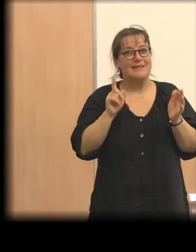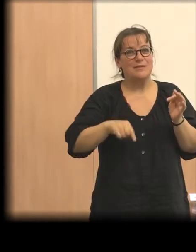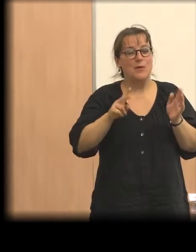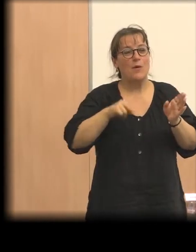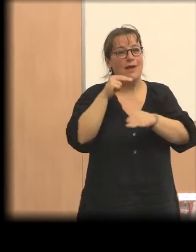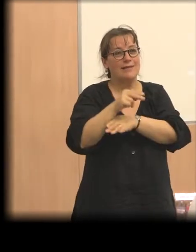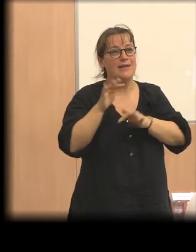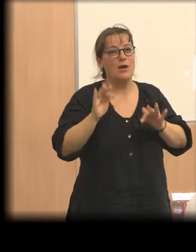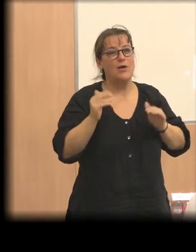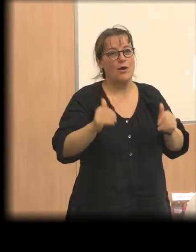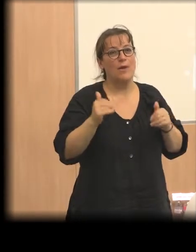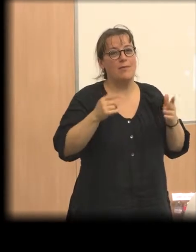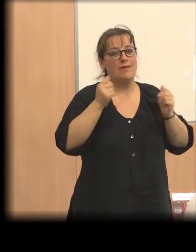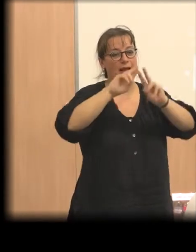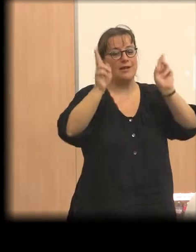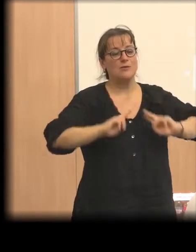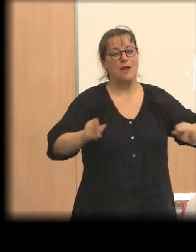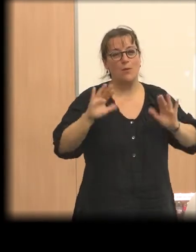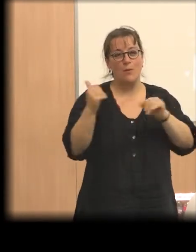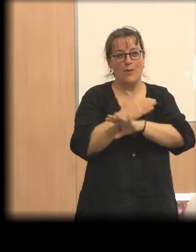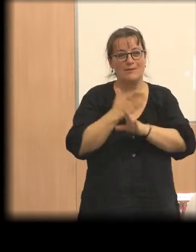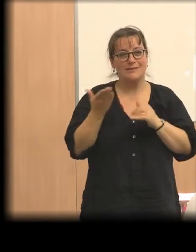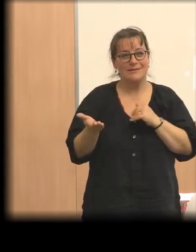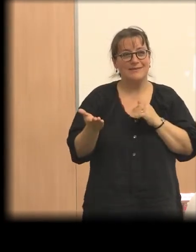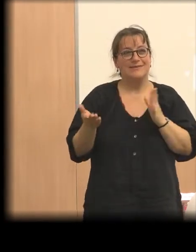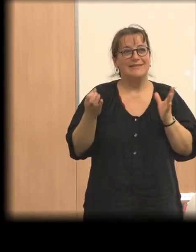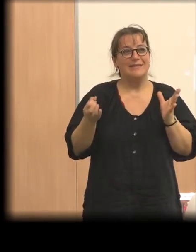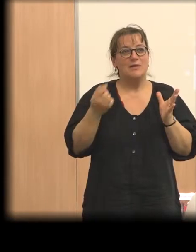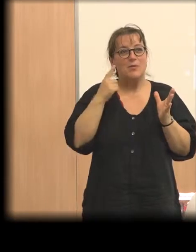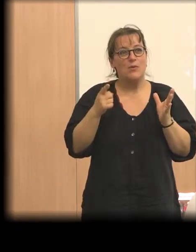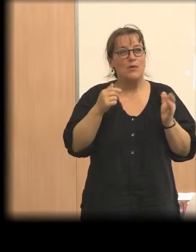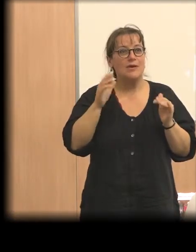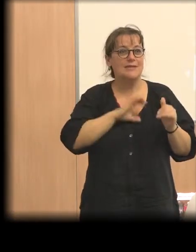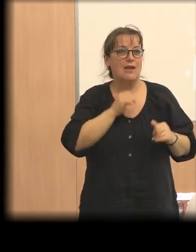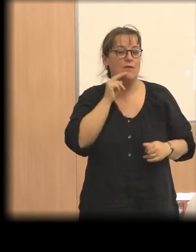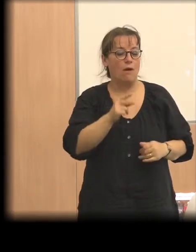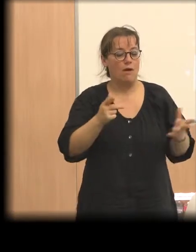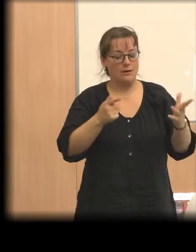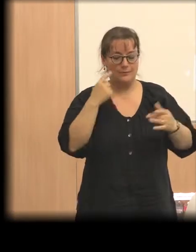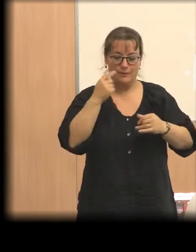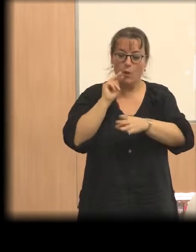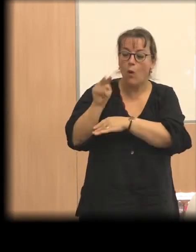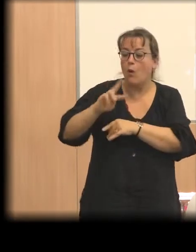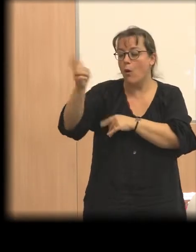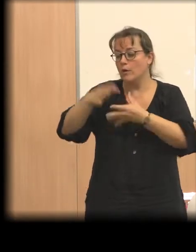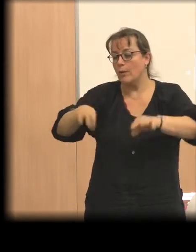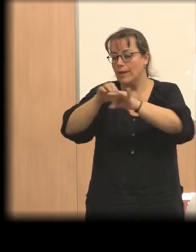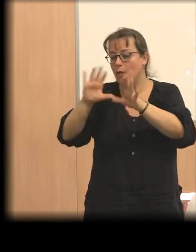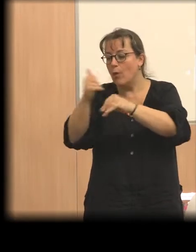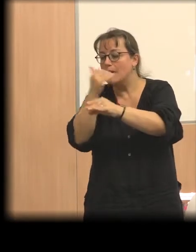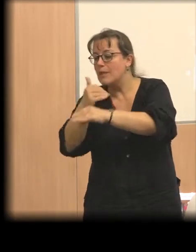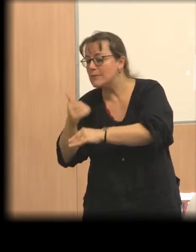justement essayer là aussi d'utiliser ce qui se fait ailleurs pour enrichir le débat qui se fait